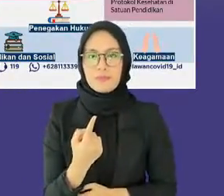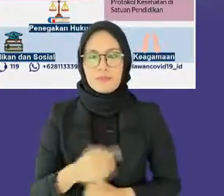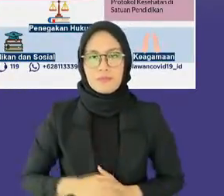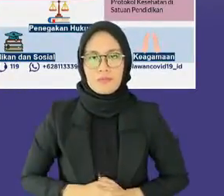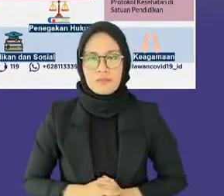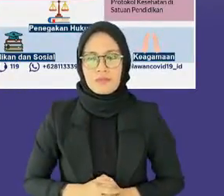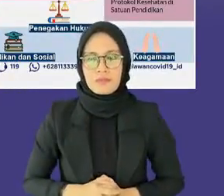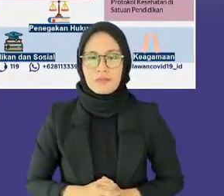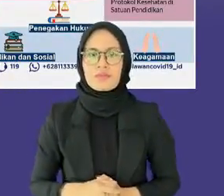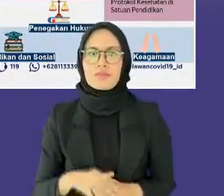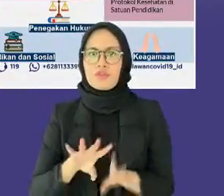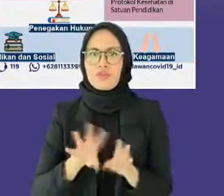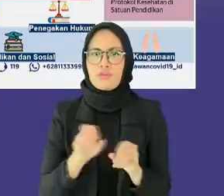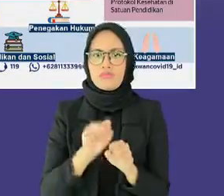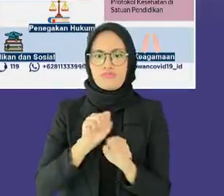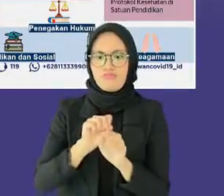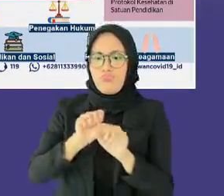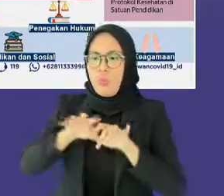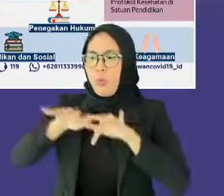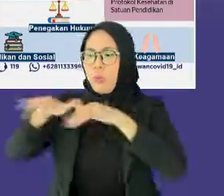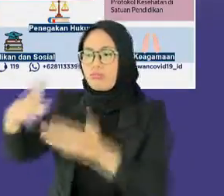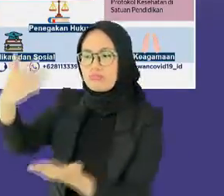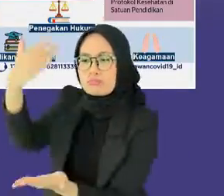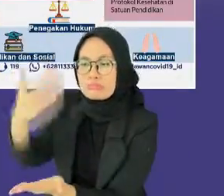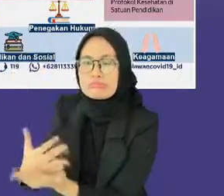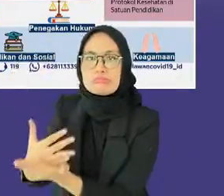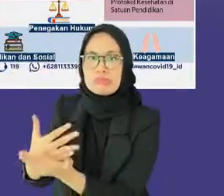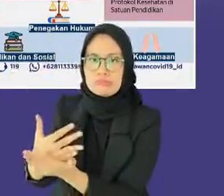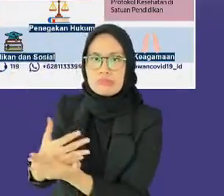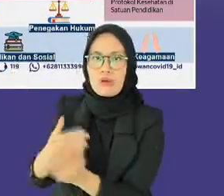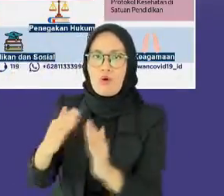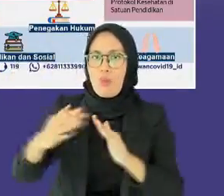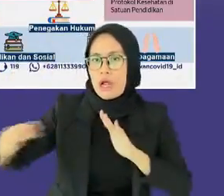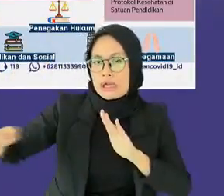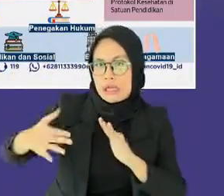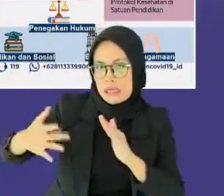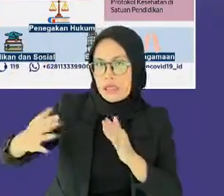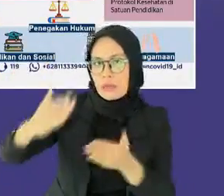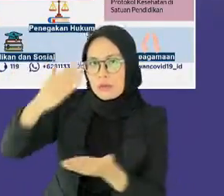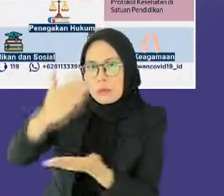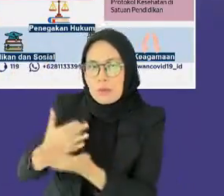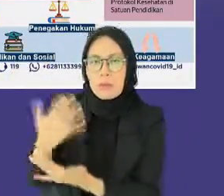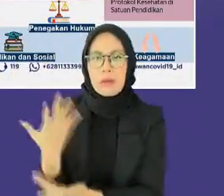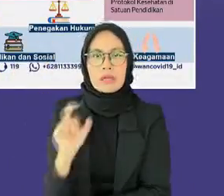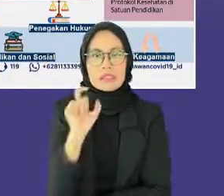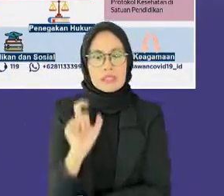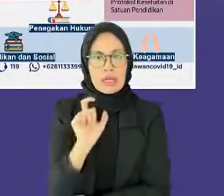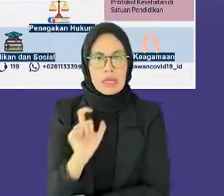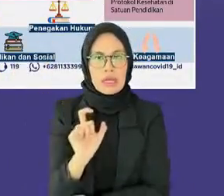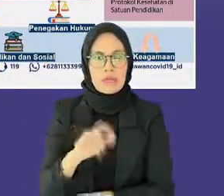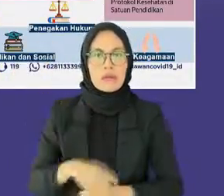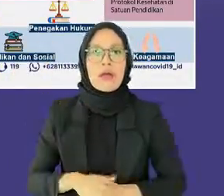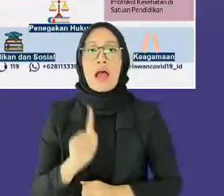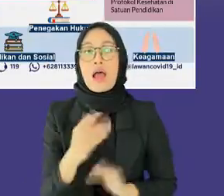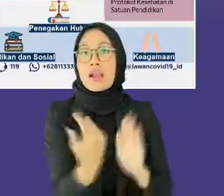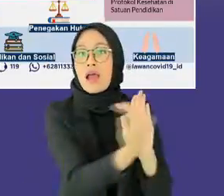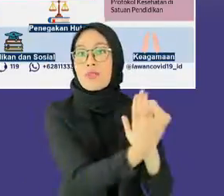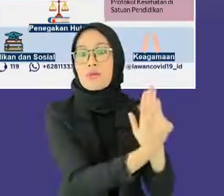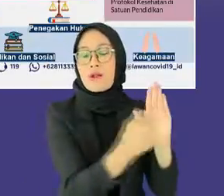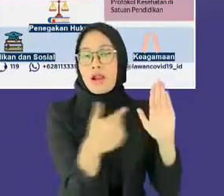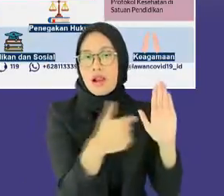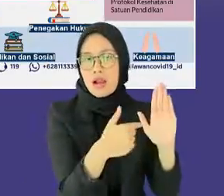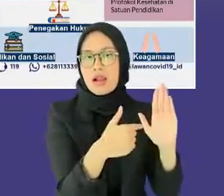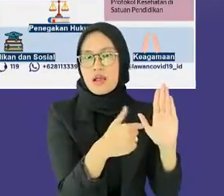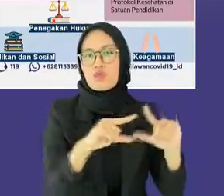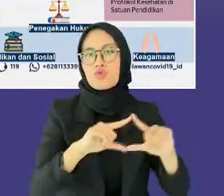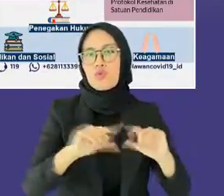peluang penularan di hulu atau di sekitar tempat tinggal kita, berdasarkan instruksi Menteri Dalam Negeri Terbaru maupun Surat Edaran